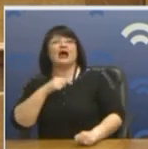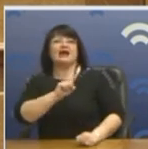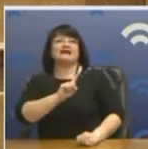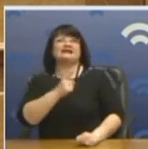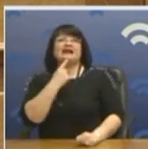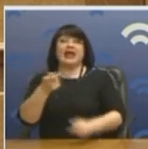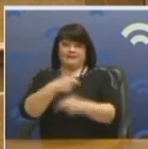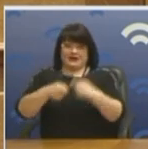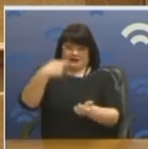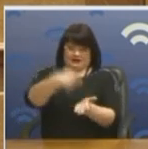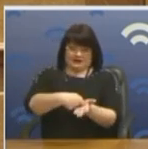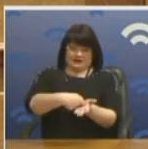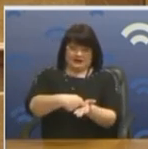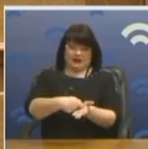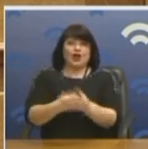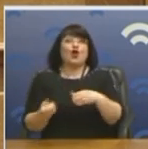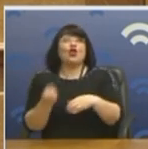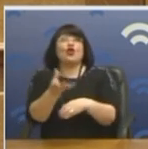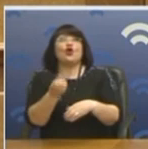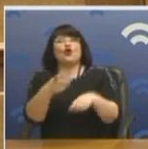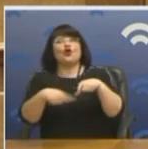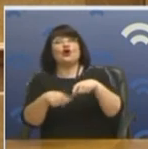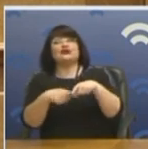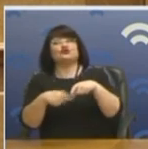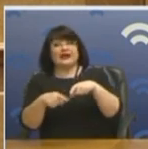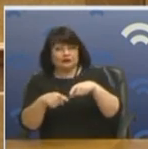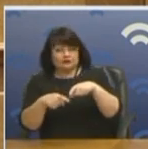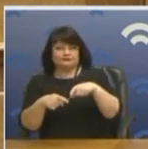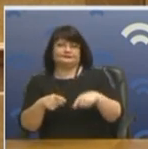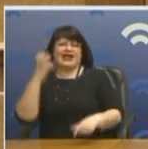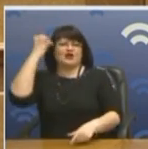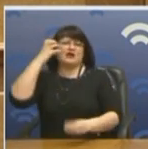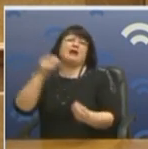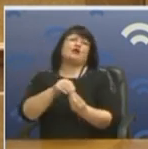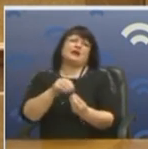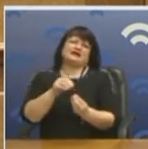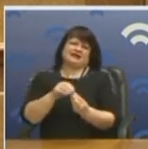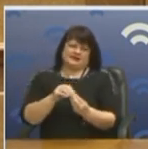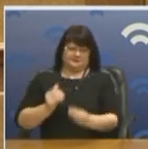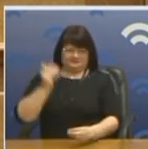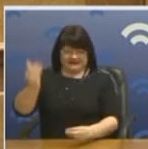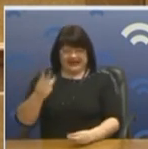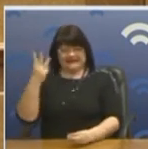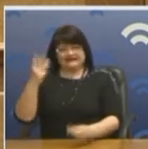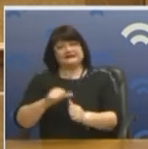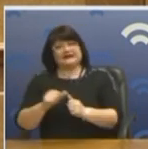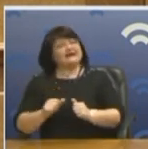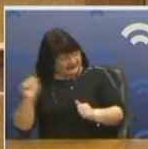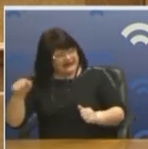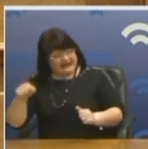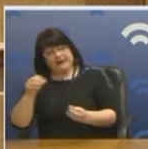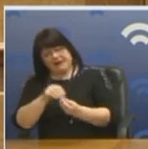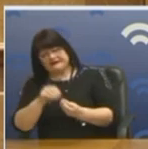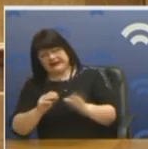επιχειρηματίας το δώρο Χριστουγέννων μετά από τρεις μήνες. Αναβολή είναι αυτό. Ρωτήστε λίγο εμένα, το Πάσχα, ναι. Ρωτήστε να δω